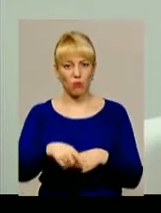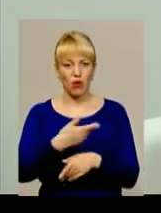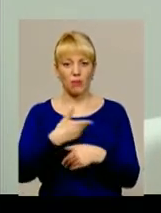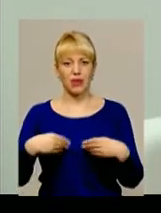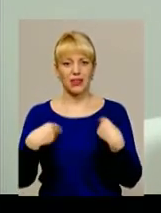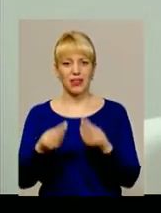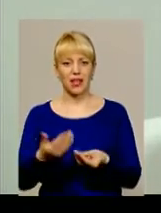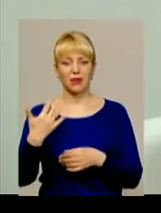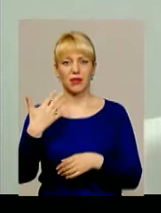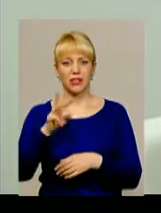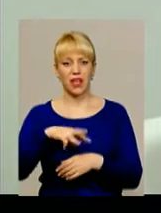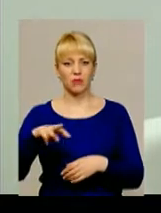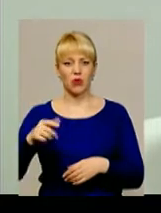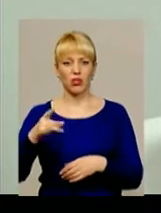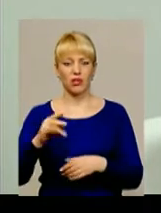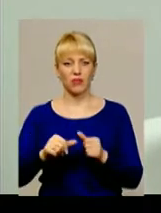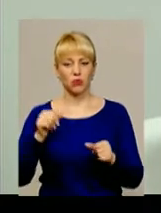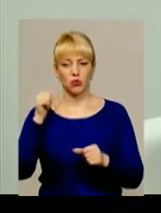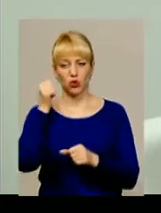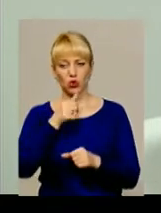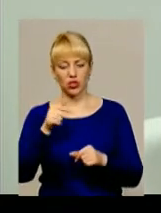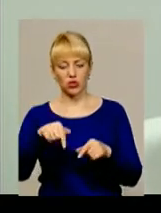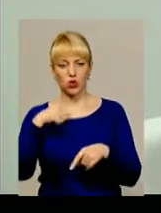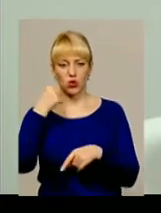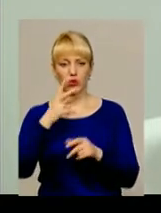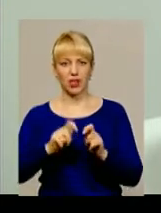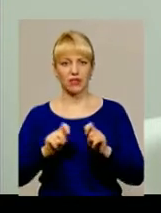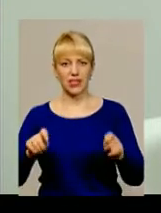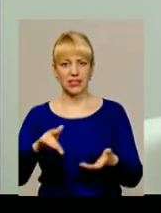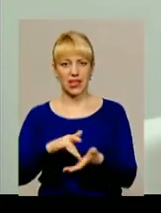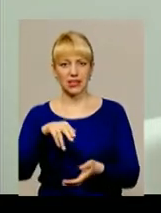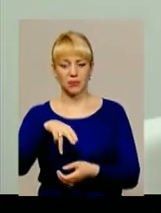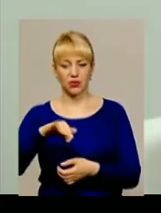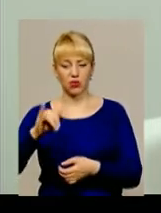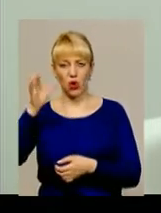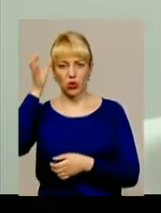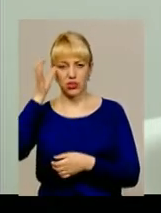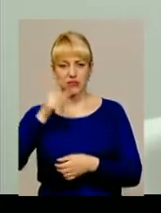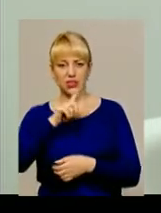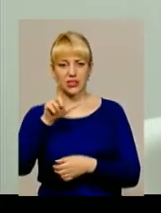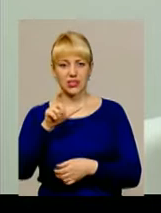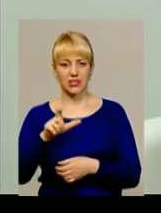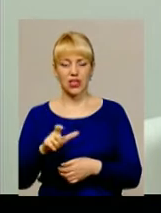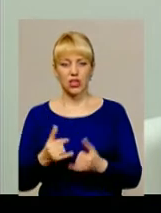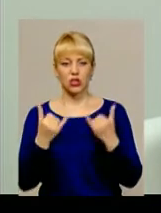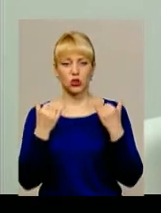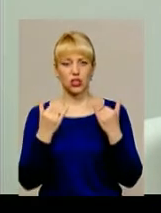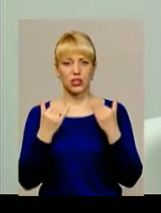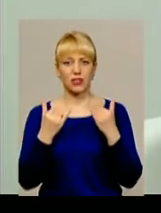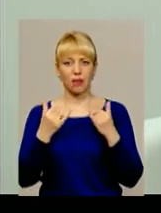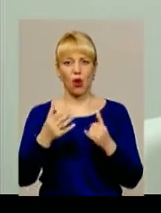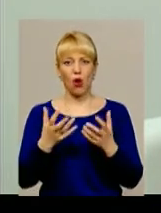дали 50 мільйонів гривень минулого року і цього року на відкриття центрів професійно-технічної освіти з добрим сучасним